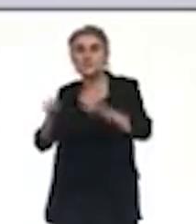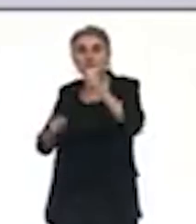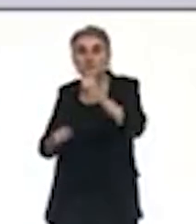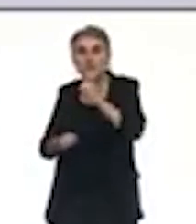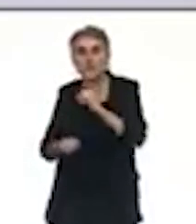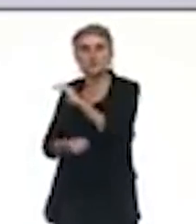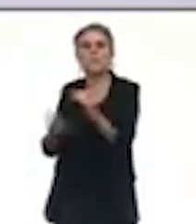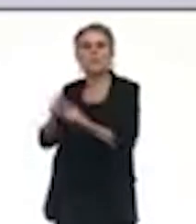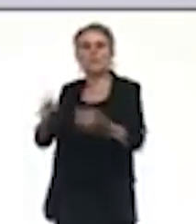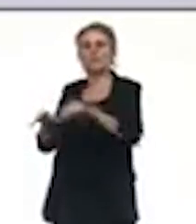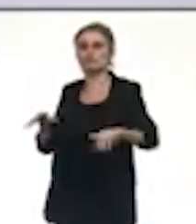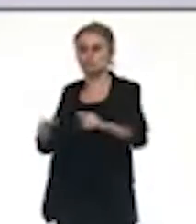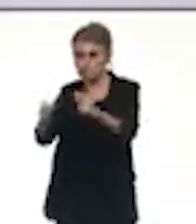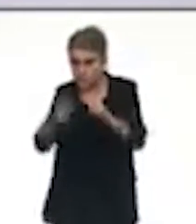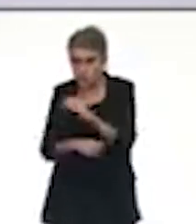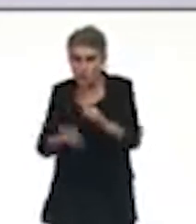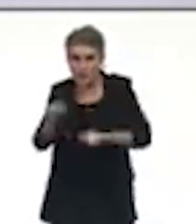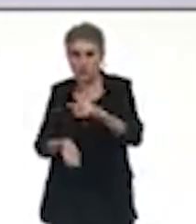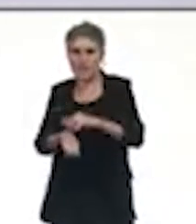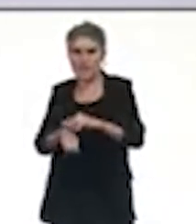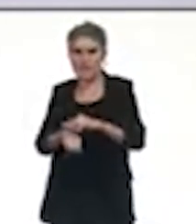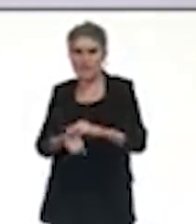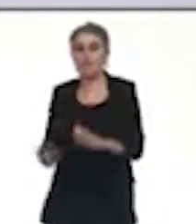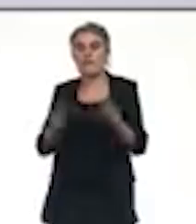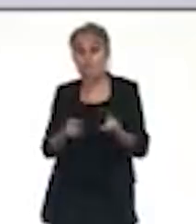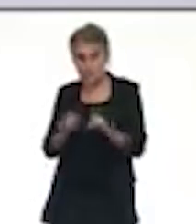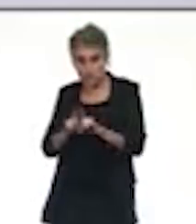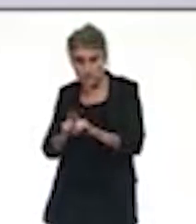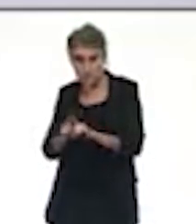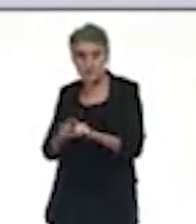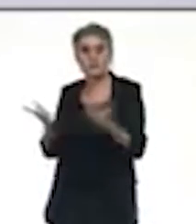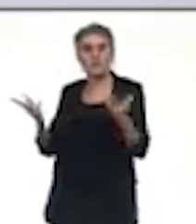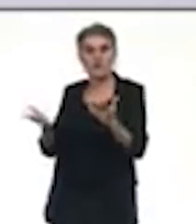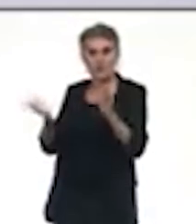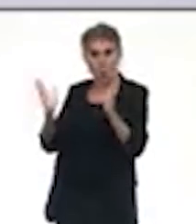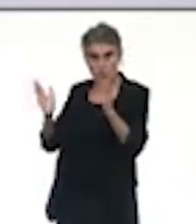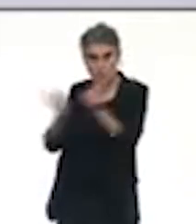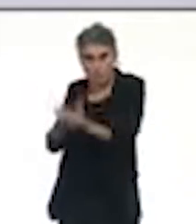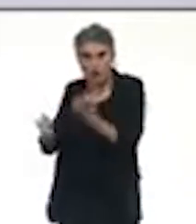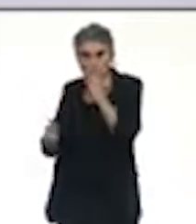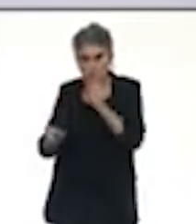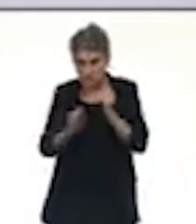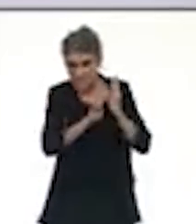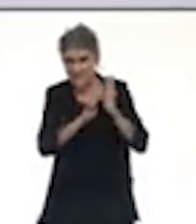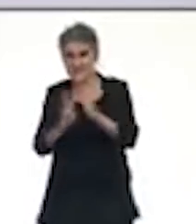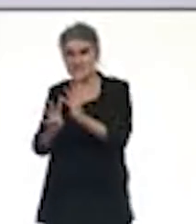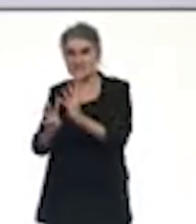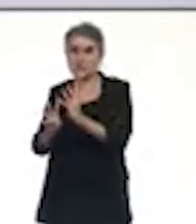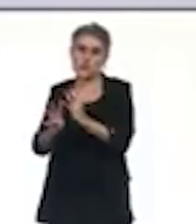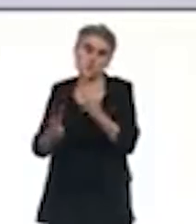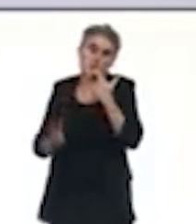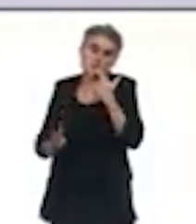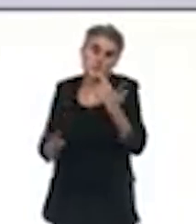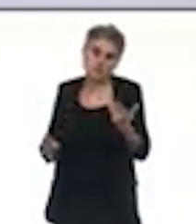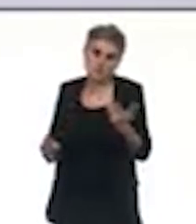les personnes âgées, et enfin, un impact mesurable significatif sur les réanimations, c'est-à-dire quand au